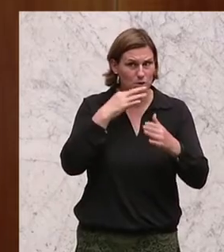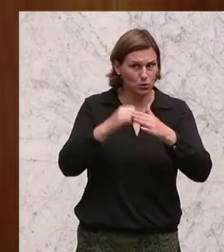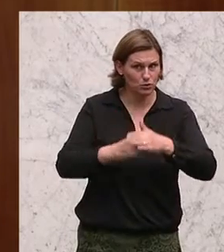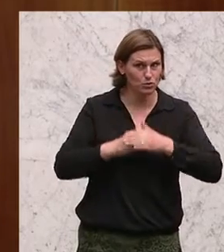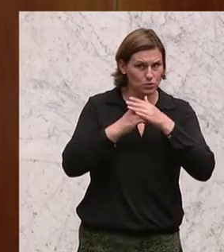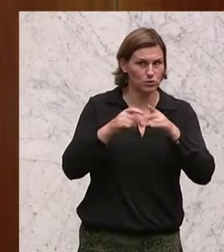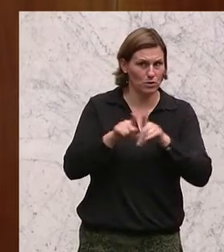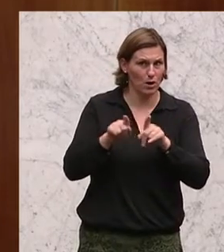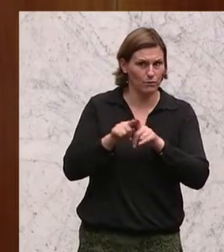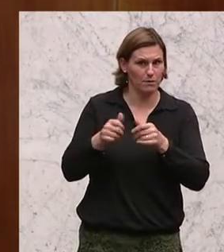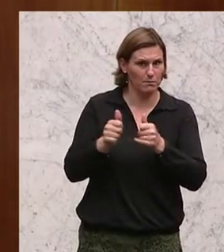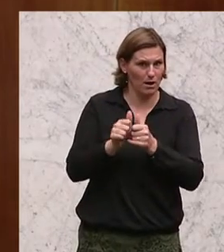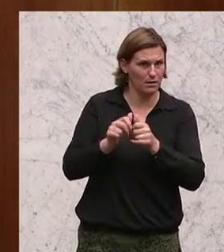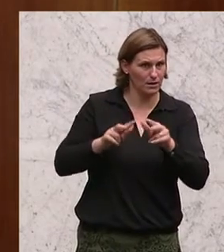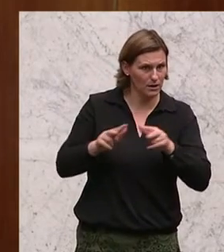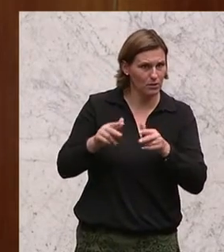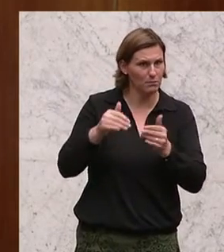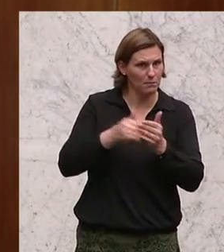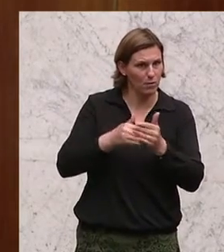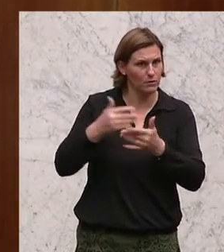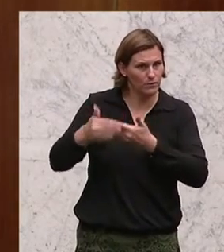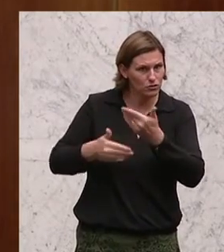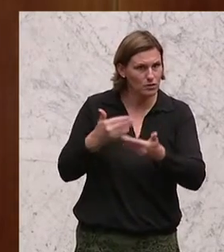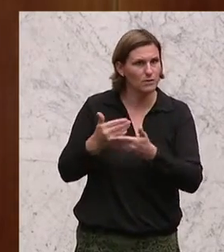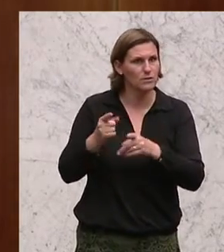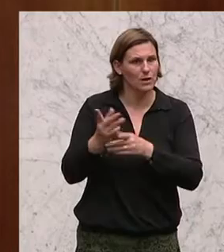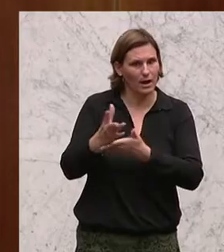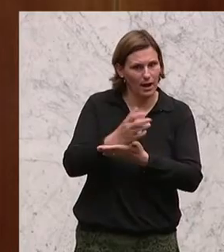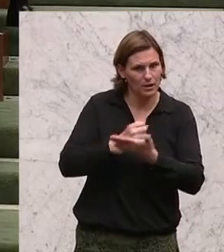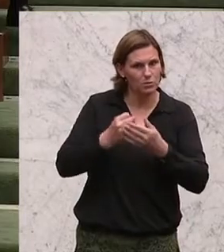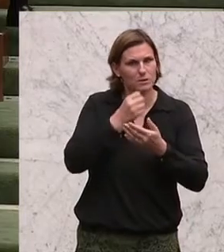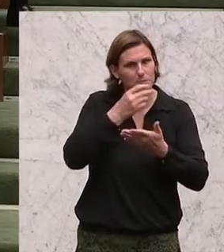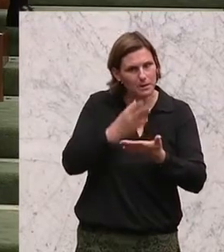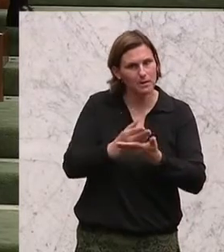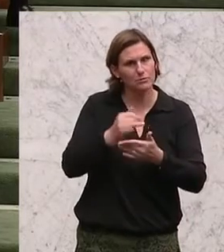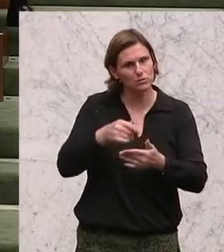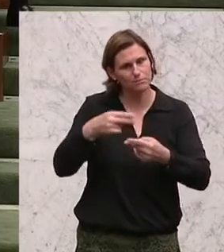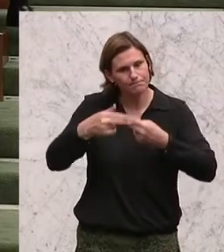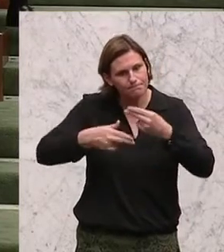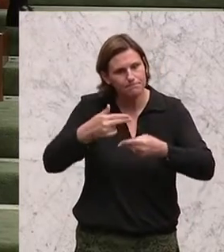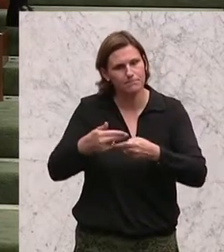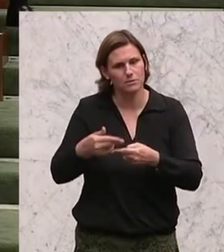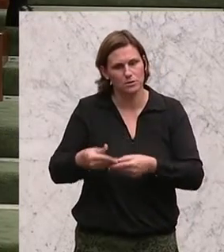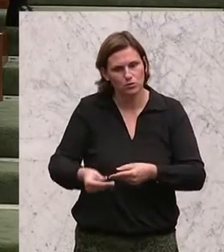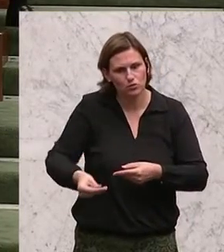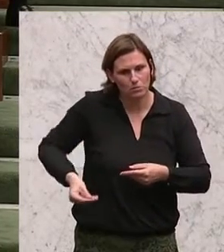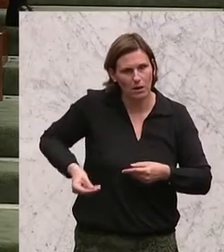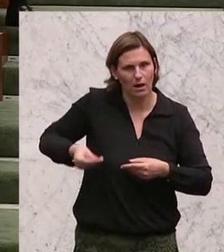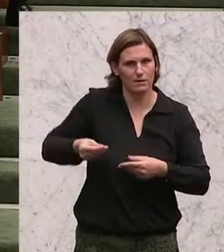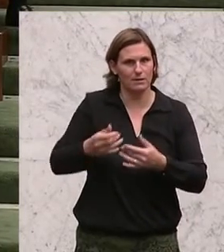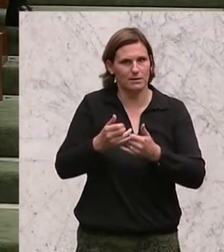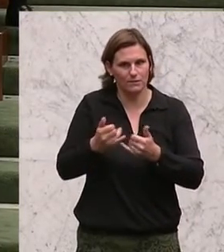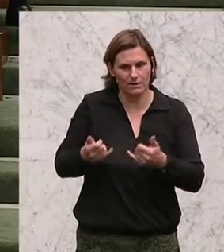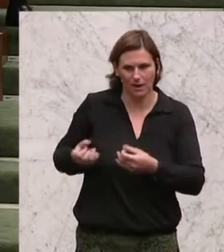Koalitionspartners, weil wir die Wirtschaft dazu brauchen werden, sind die Einkommensberichte weiterzuentwickeln. Sie aus den Schubladen der Personalvertreterinnen und